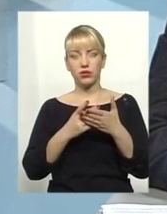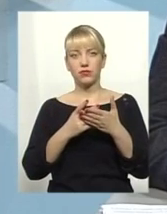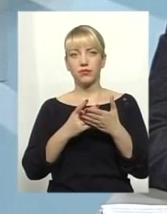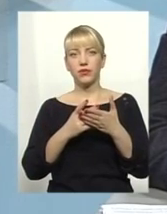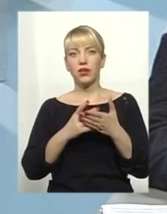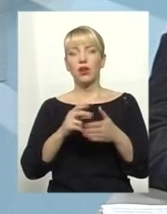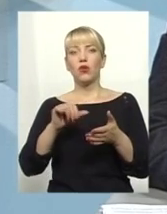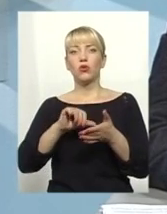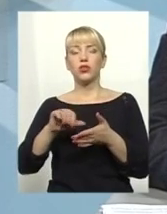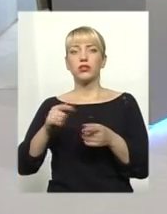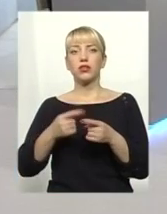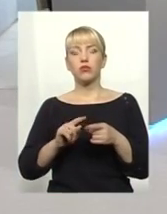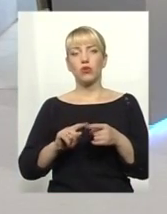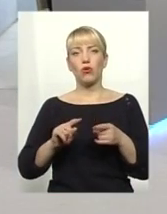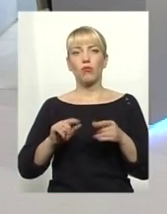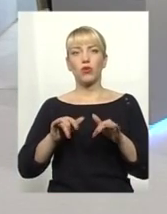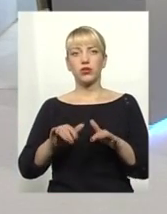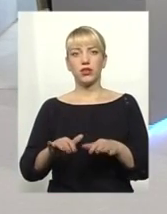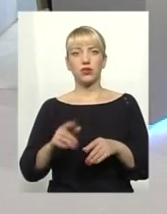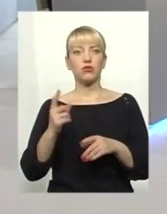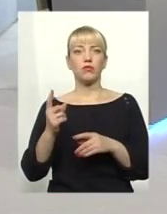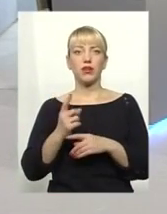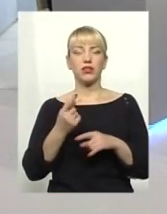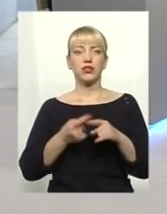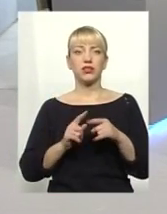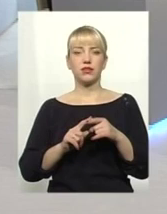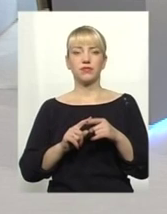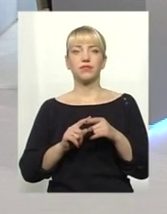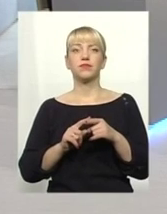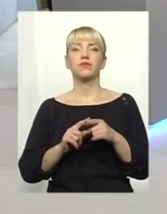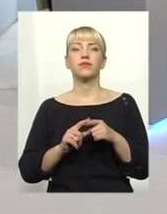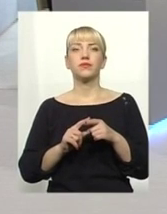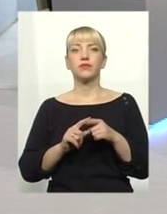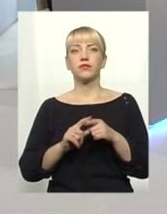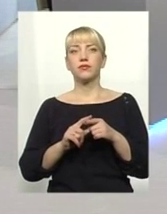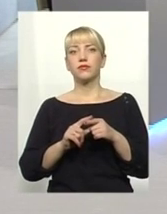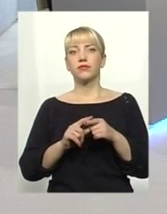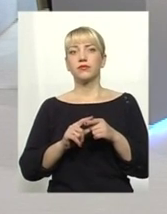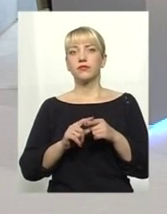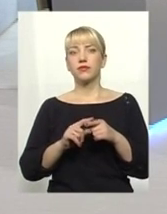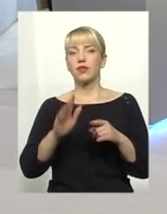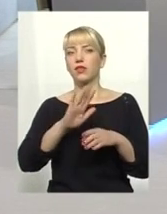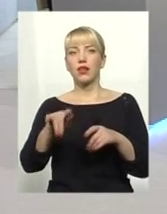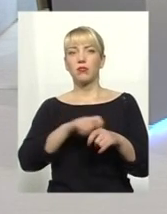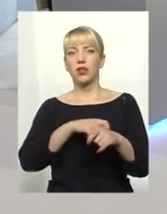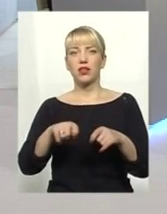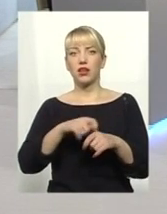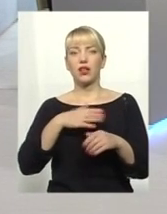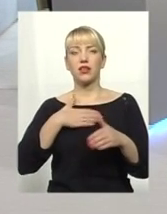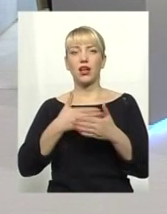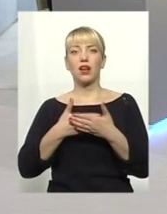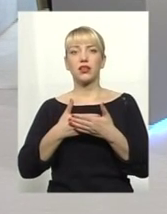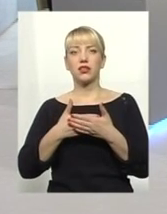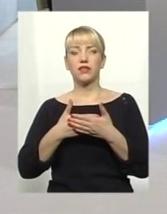учасниками цього процесу. Перш за все, це нематеріальні активи,